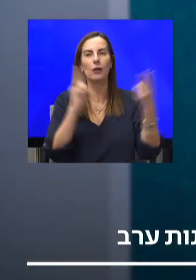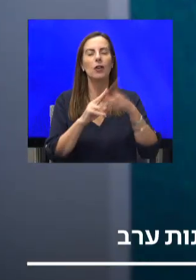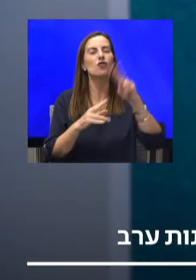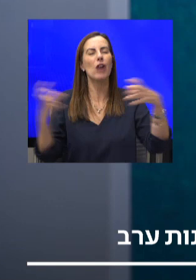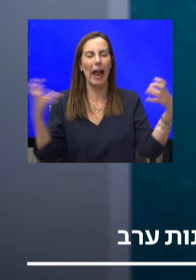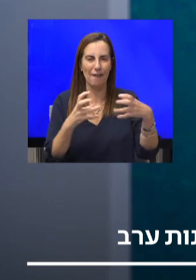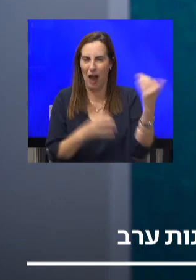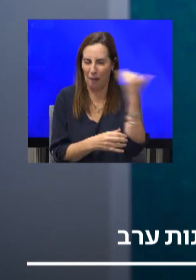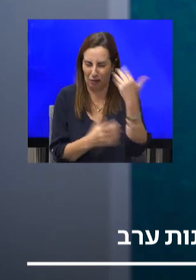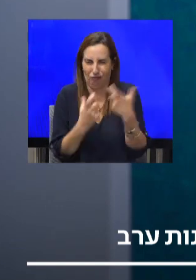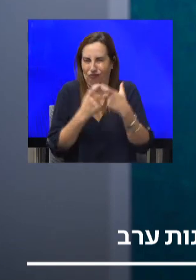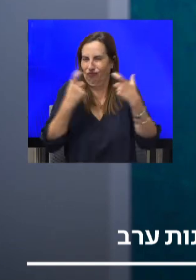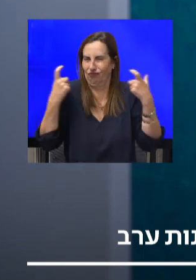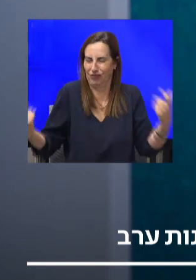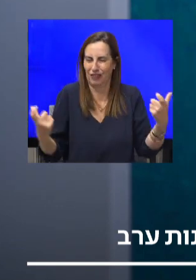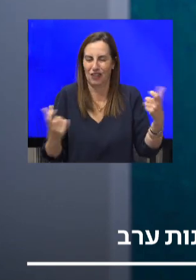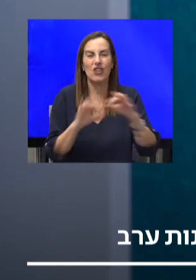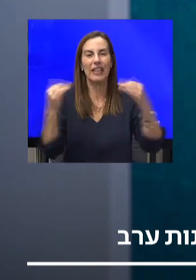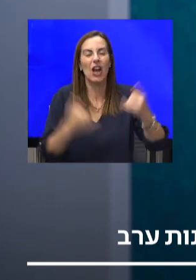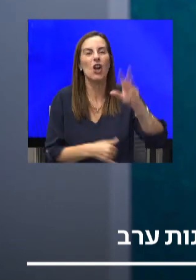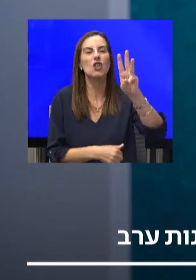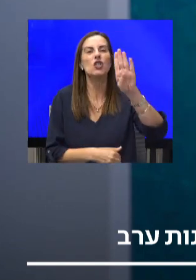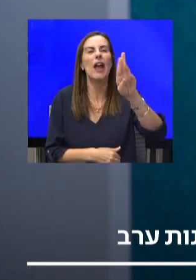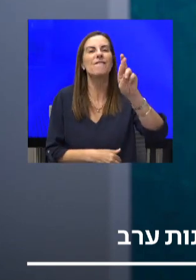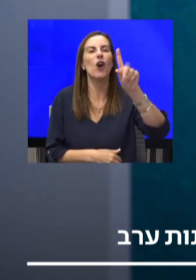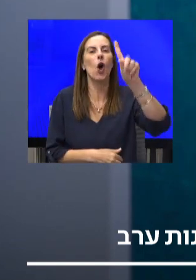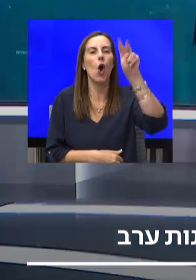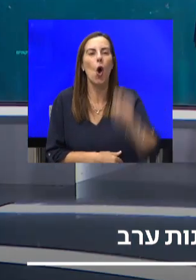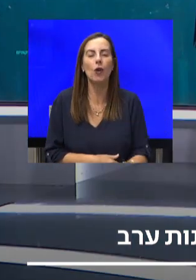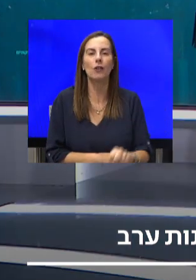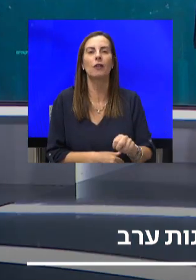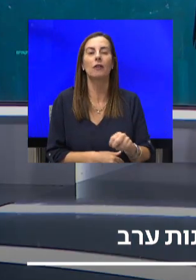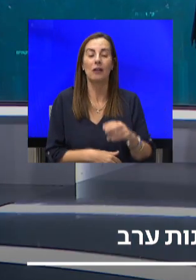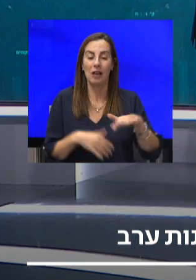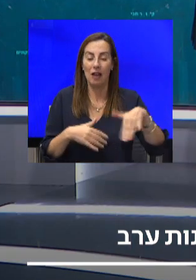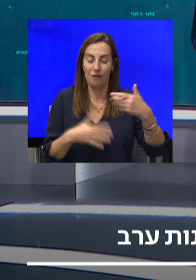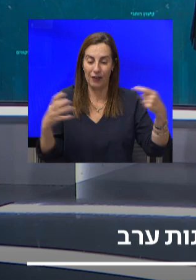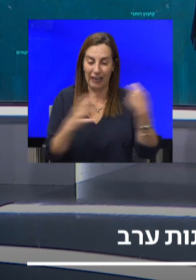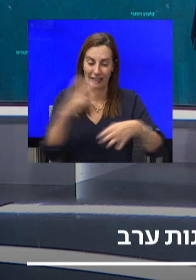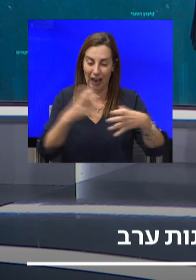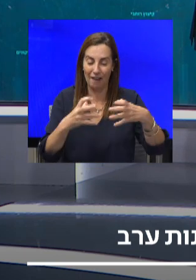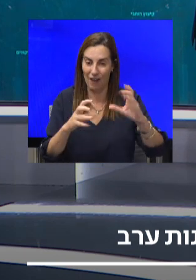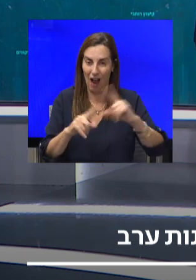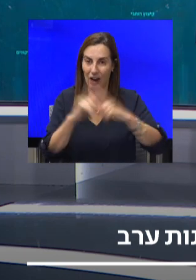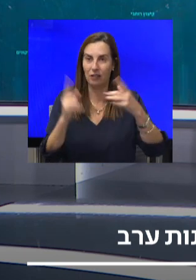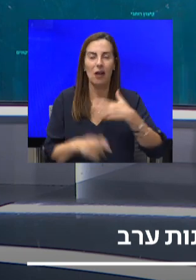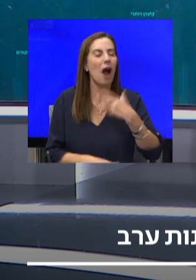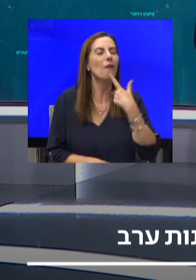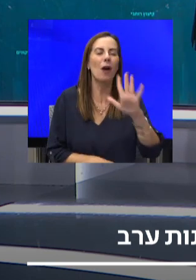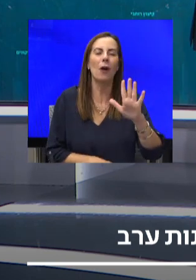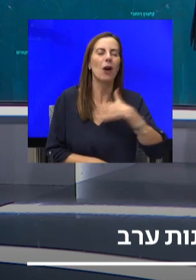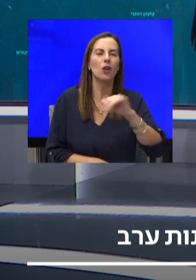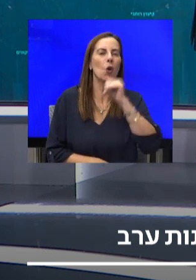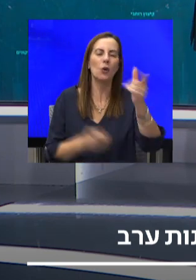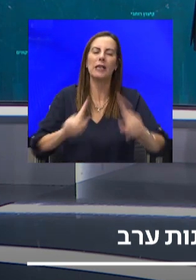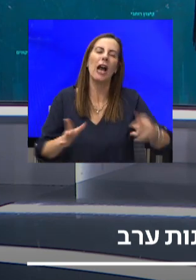שנכנסה לפה רק הרגע, קנתה בעצם את נובל אנרג'י, ושנייה אחרי שעשתה את זה, הודיעה חברה, בואו, אנחנו לא מוכנים שיהיה פה גז זול, אנחנו רוצים שיהיה פה